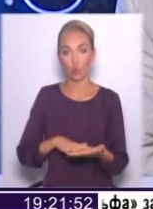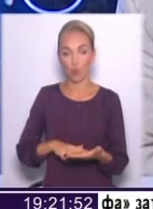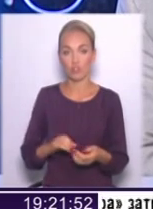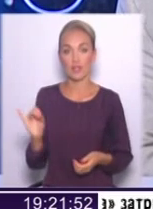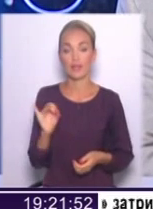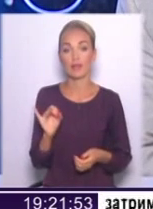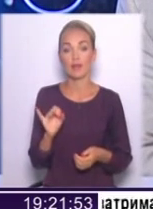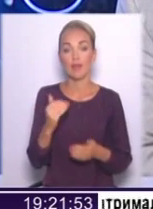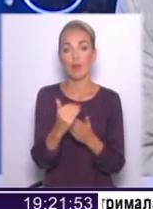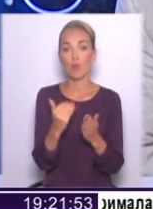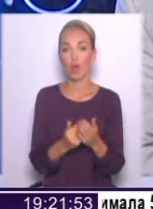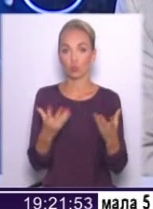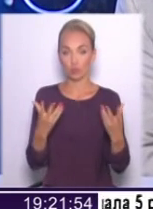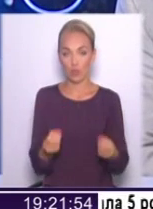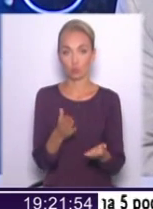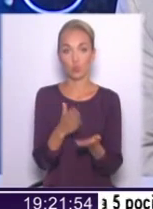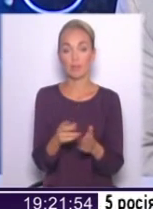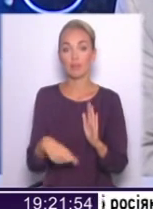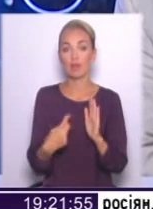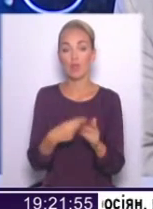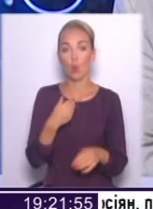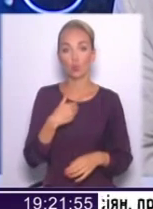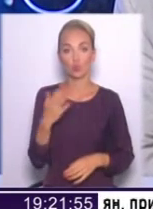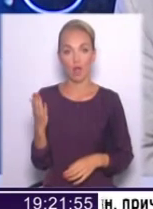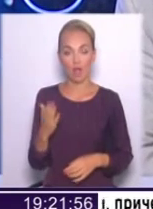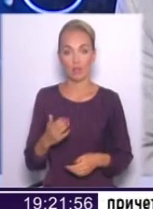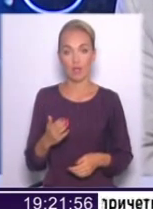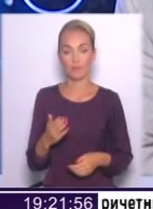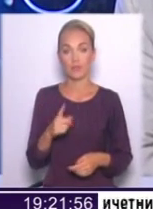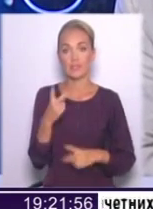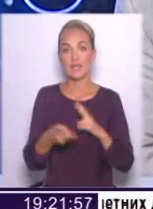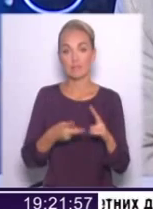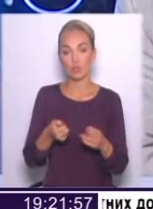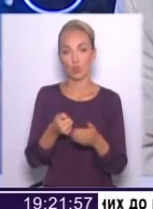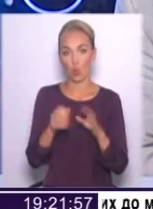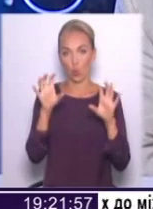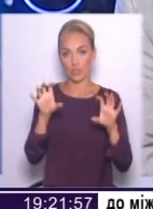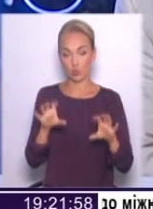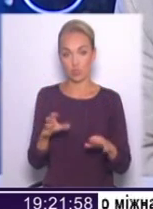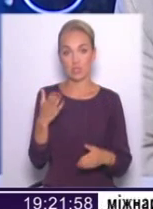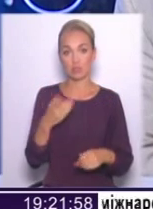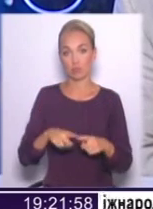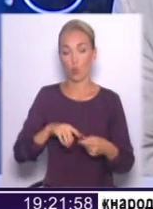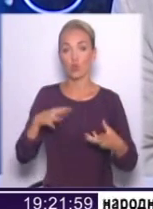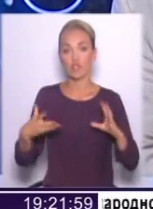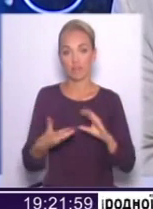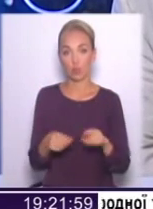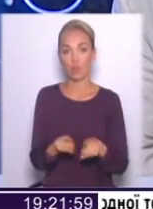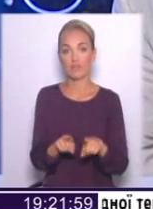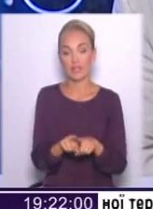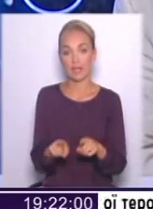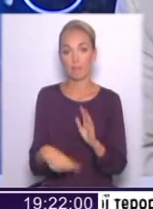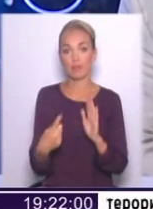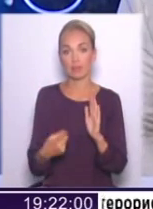на порядку денному стоїть питання голосування за змін деконституції. Тому, очевидно, все ж таки, в питанні